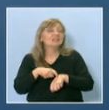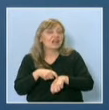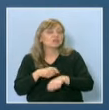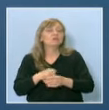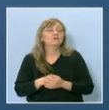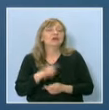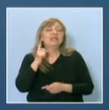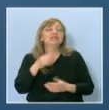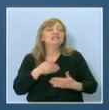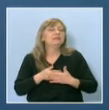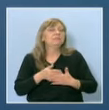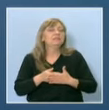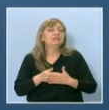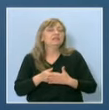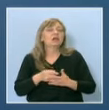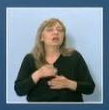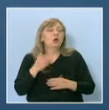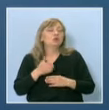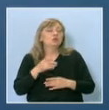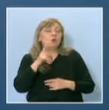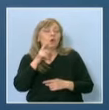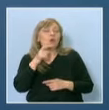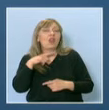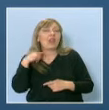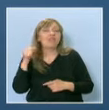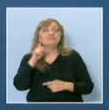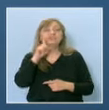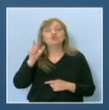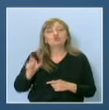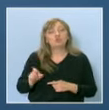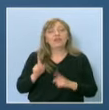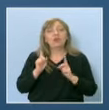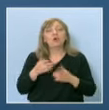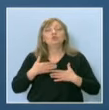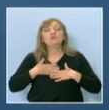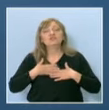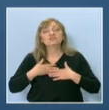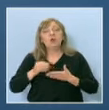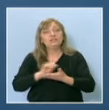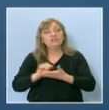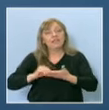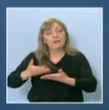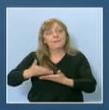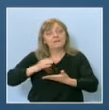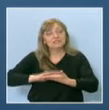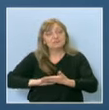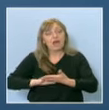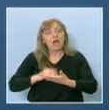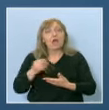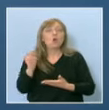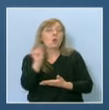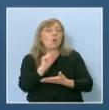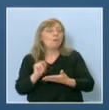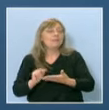много близък до Левски човек, който в своите писма, в своята кореспонденция го описва като